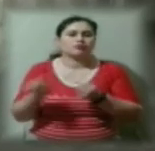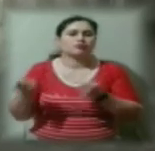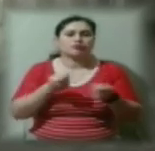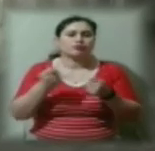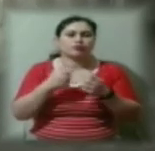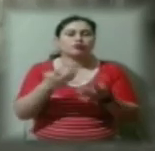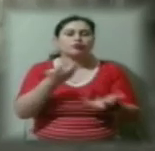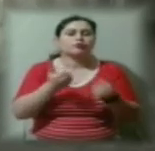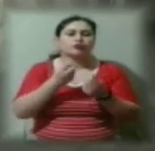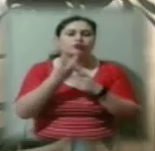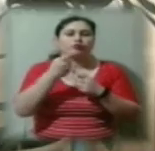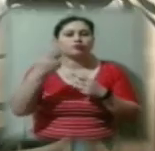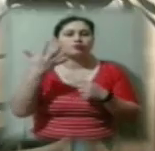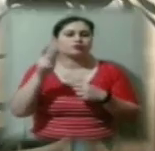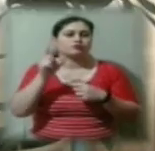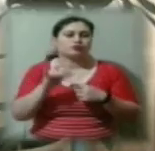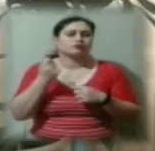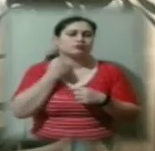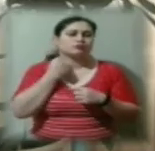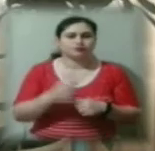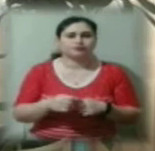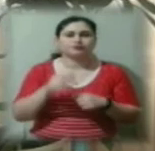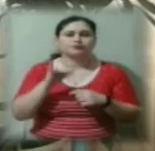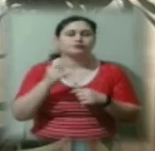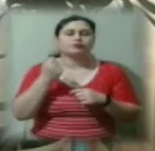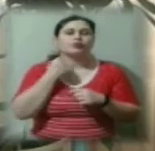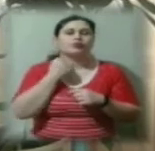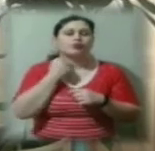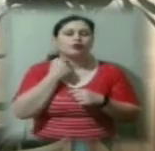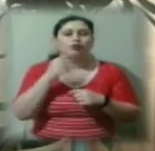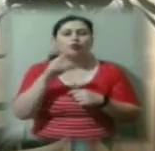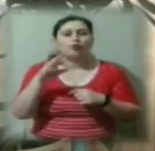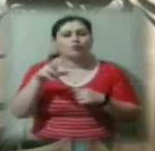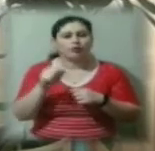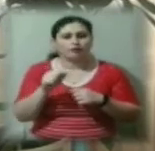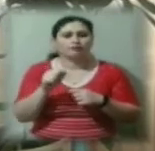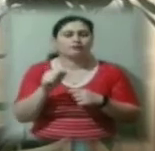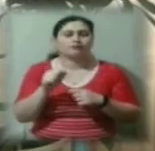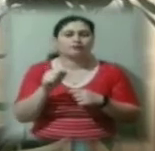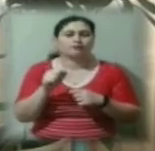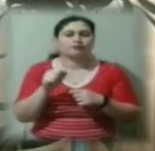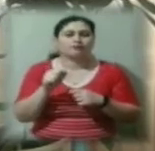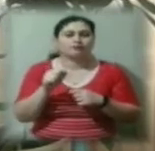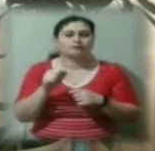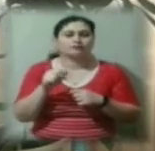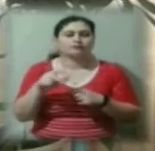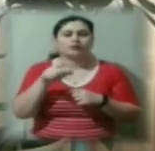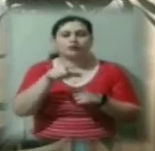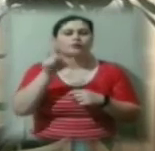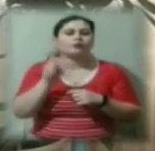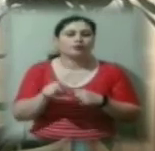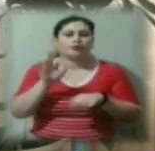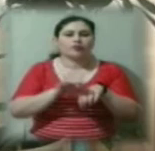п'яти людей на підпитку. При алкогольній комі ці хворі не